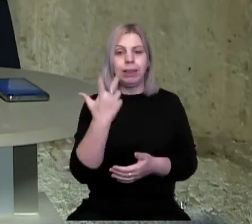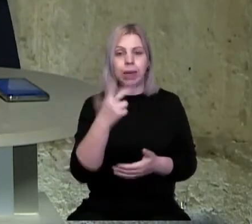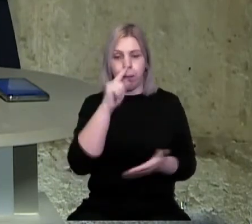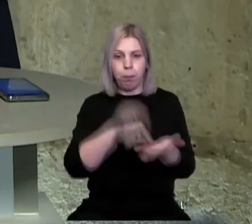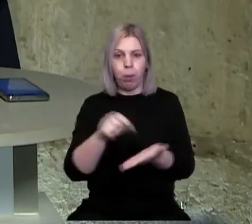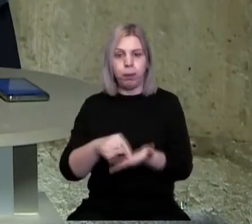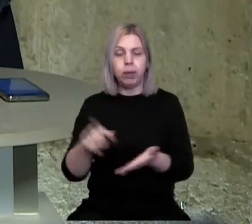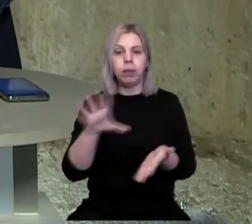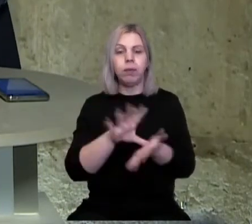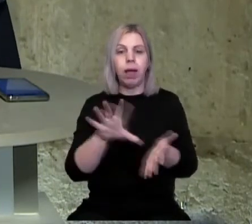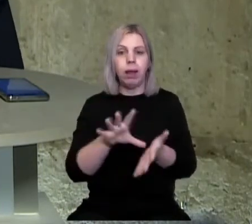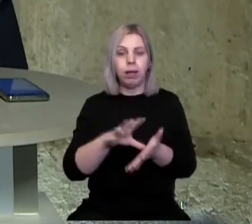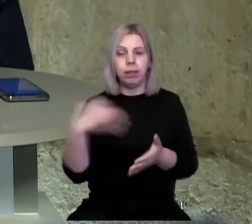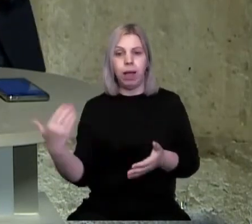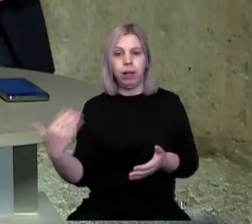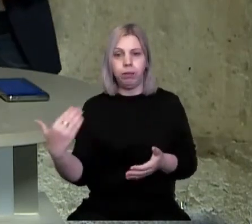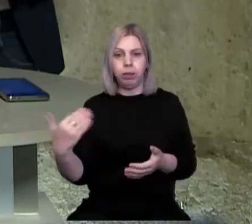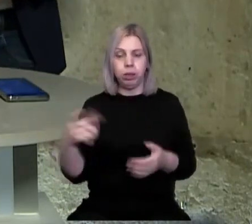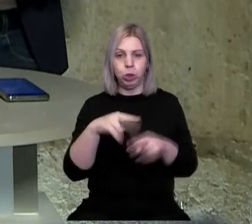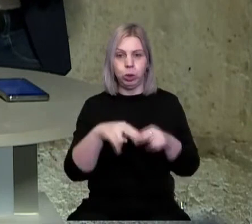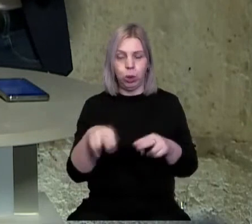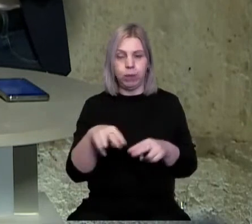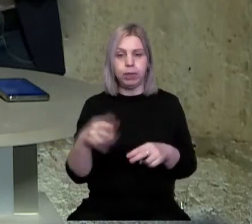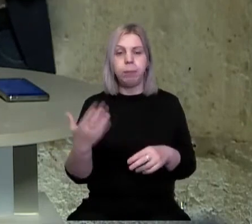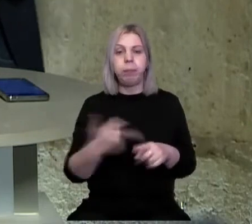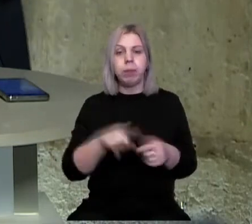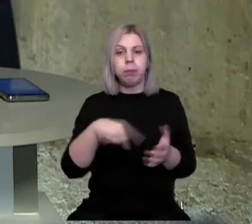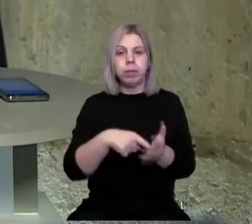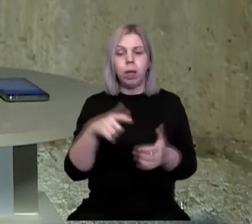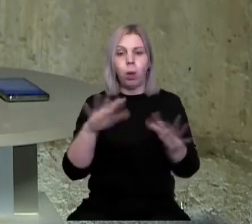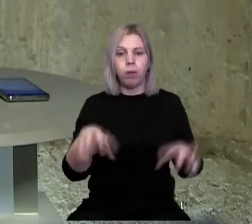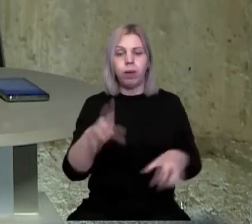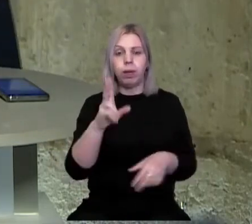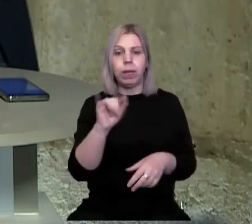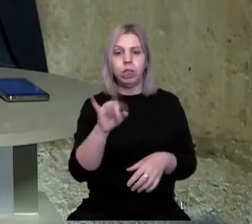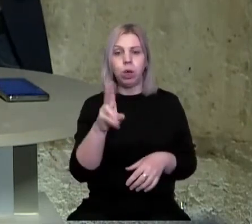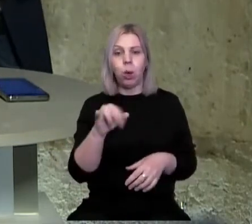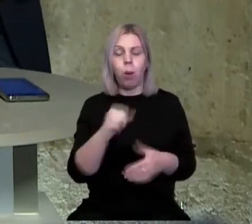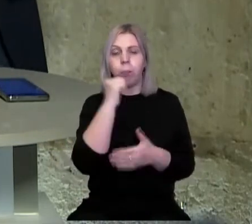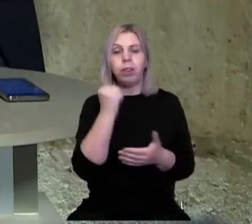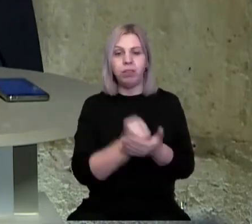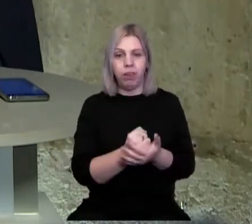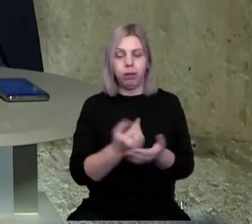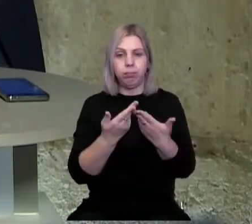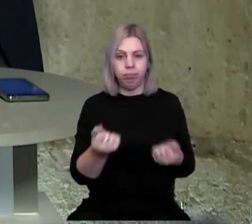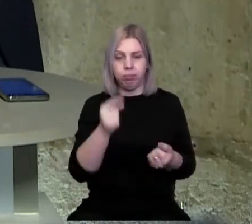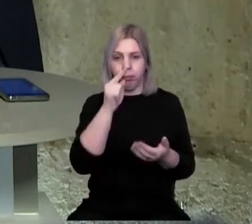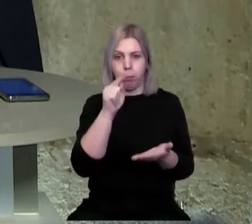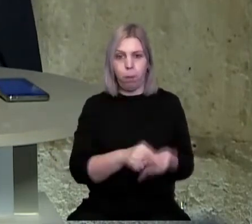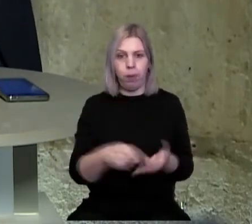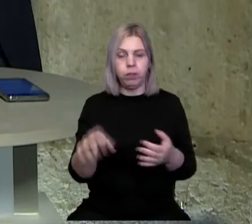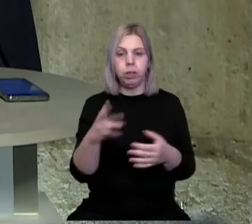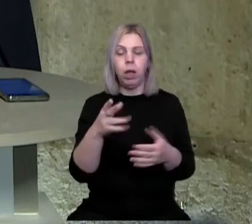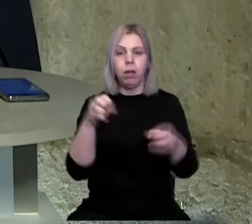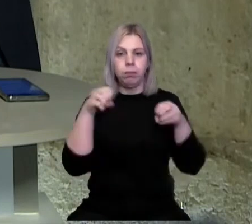влучання в енергетичний об'єкт на лівому березі столиці. Міський голова Києва Віталій Кличко підтвердив влучання в об